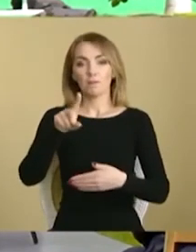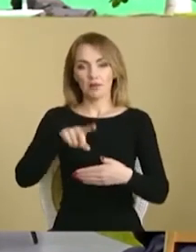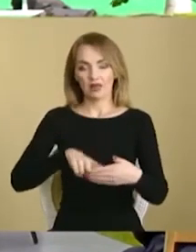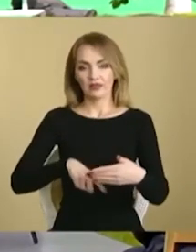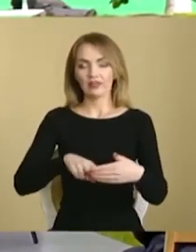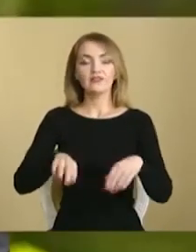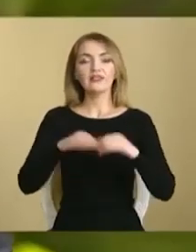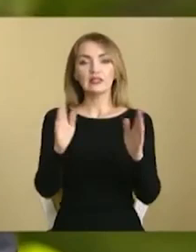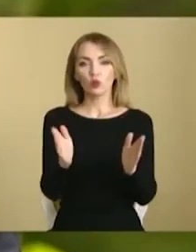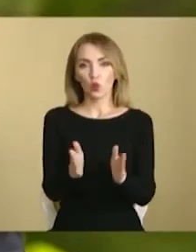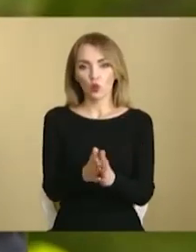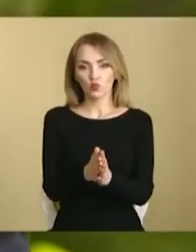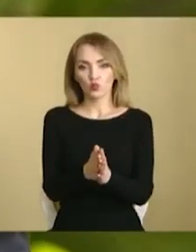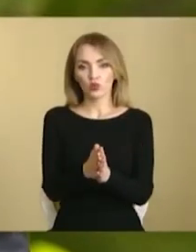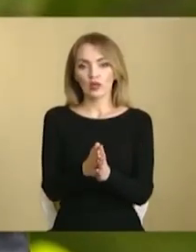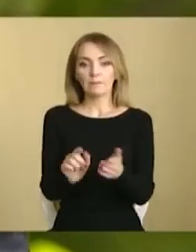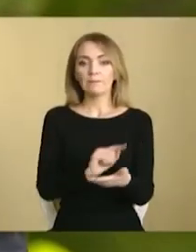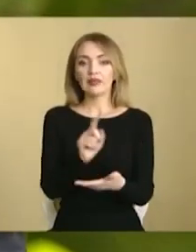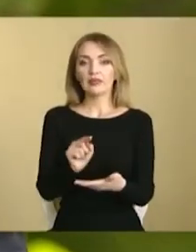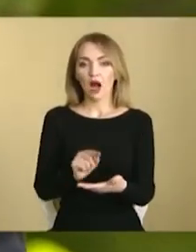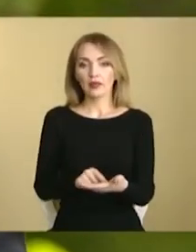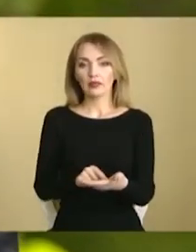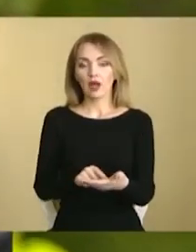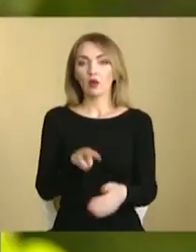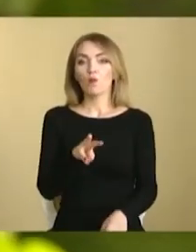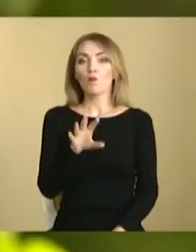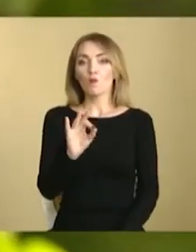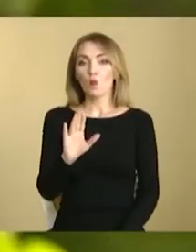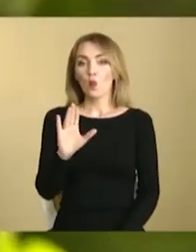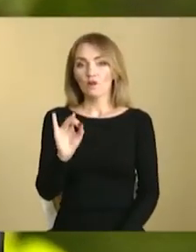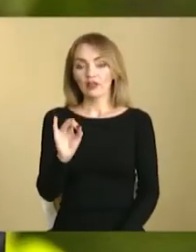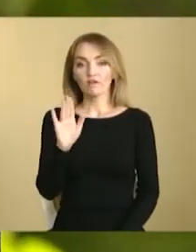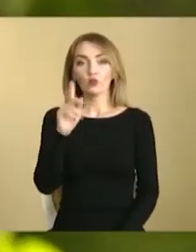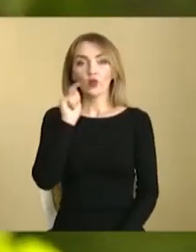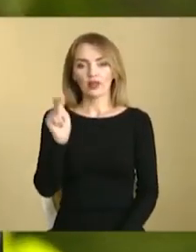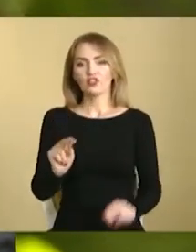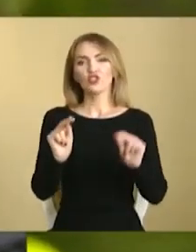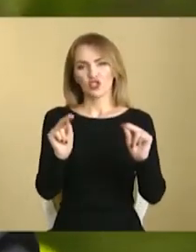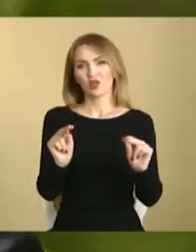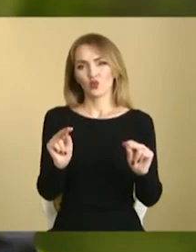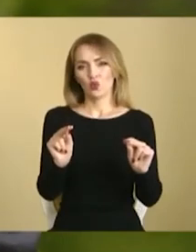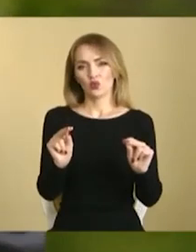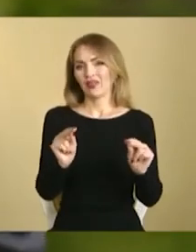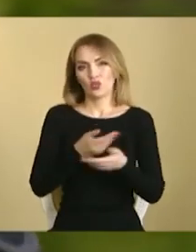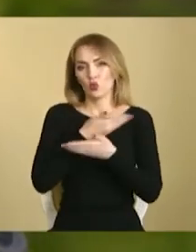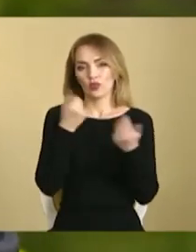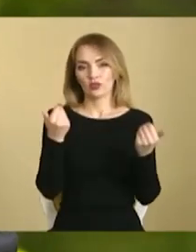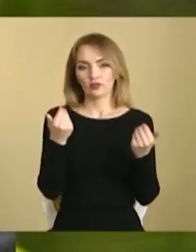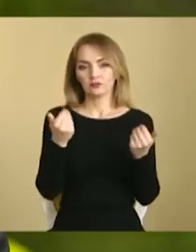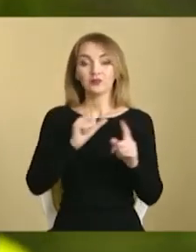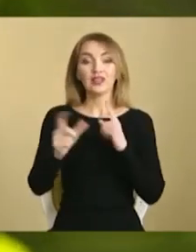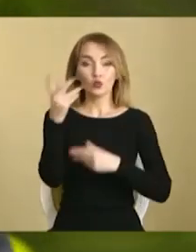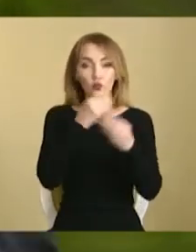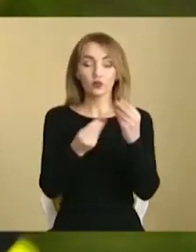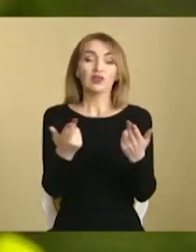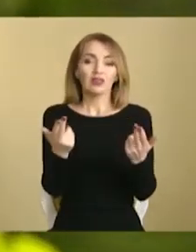питання мови в Україні, знаєте, чесно, не стоїть. Іскусственне особисто. Так,